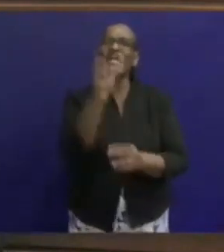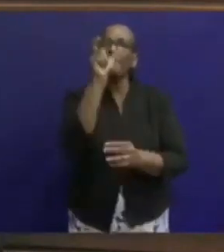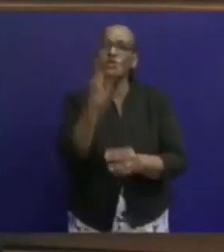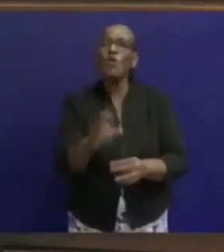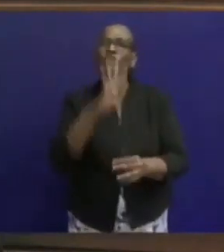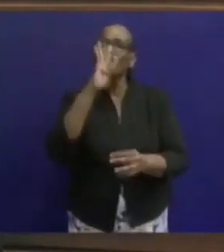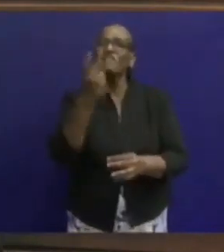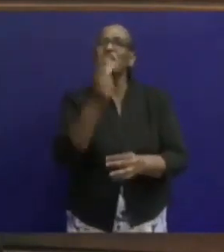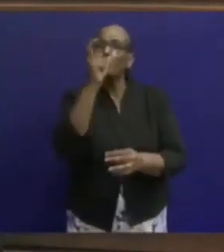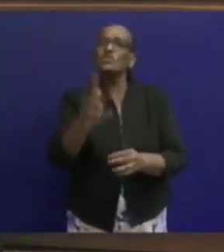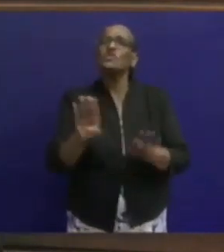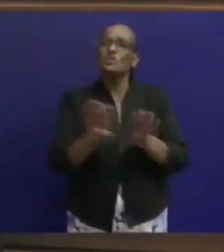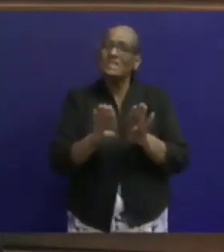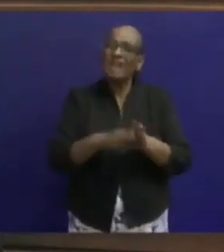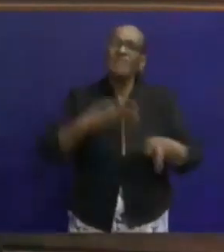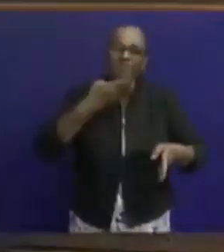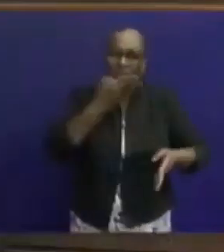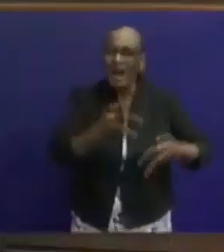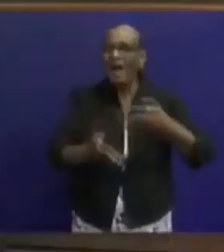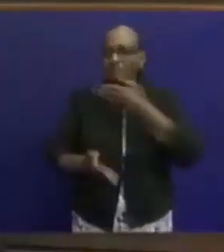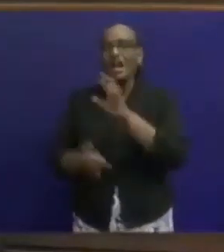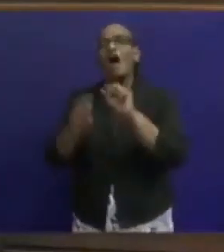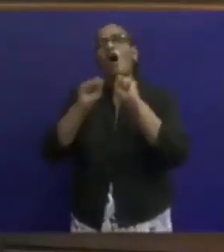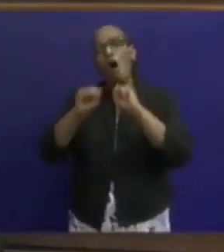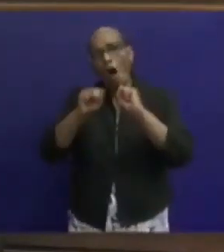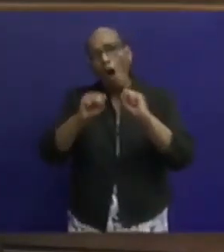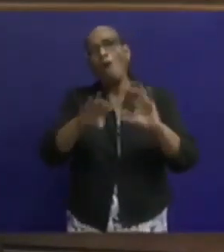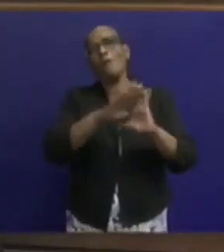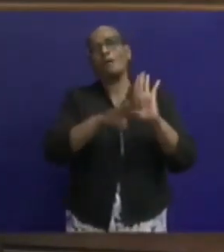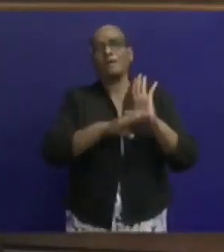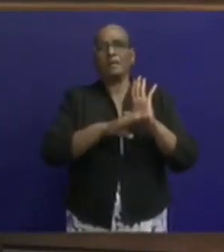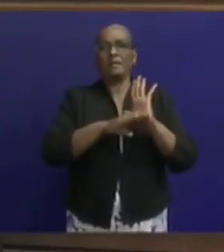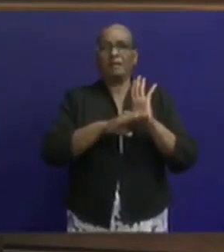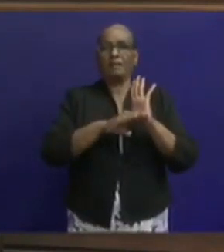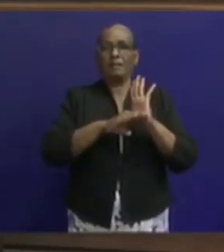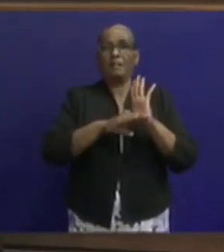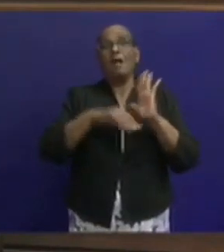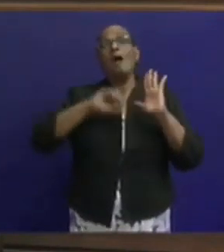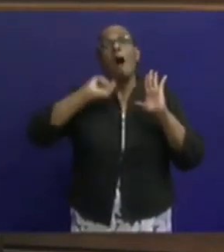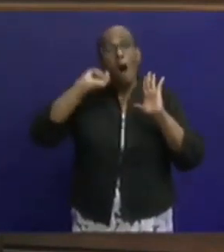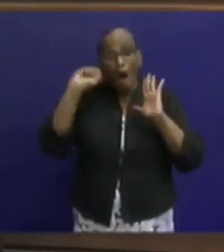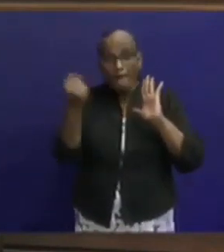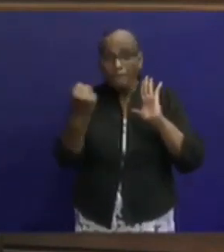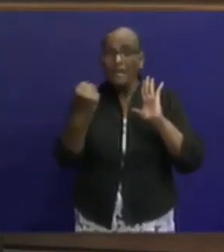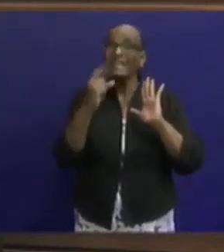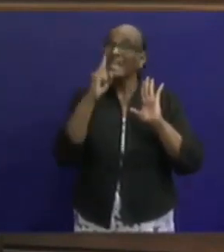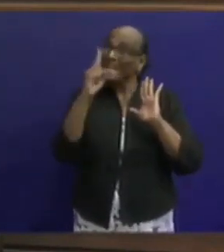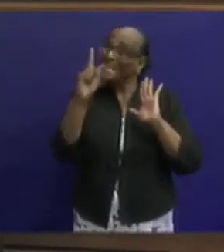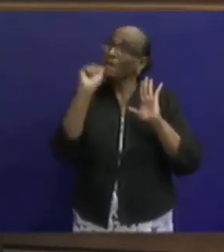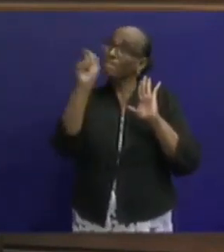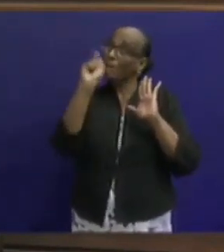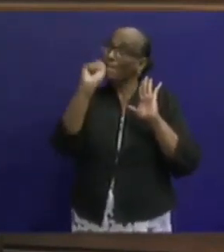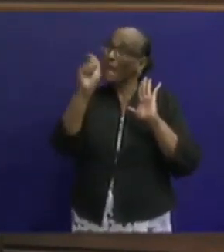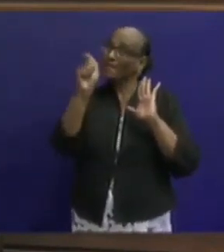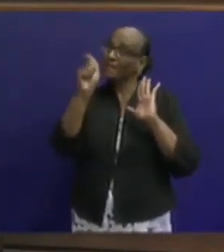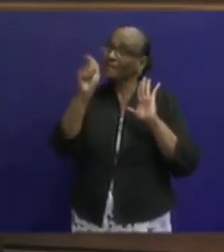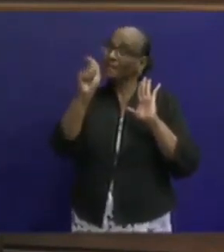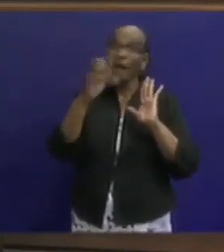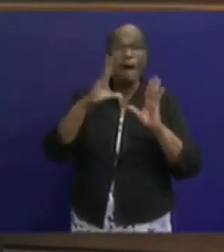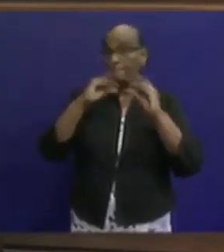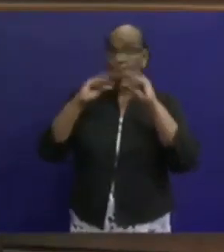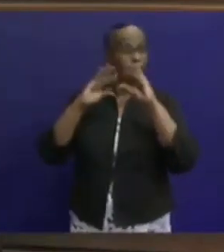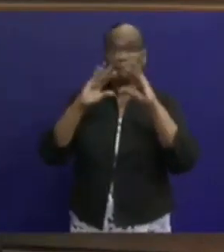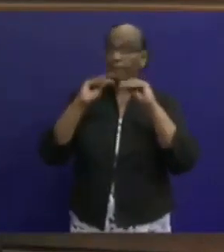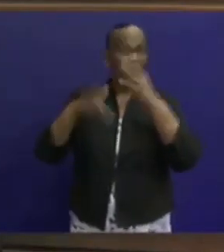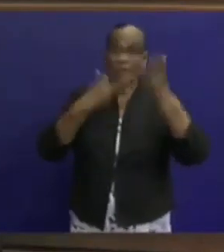vierde persoon die dat vraagt van u. Houdt u zich daaraan. Omdat er ook een moment gaat komen waarop wij dus niet meer gaan